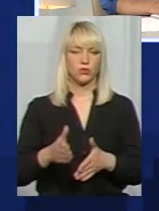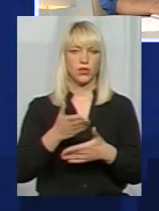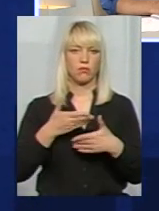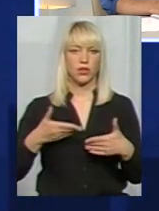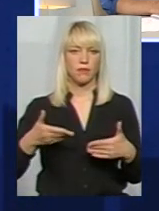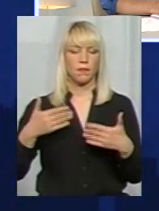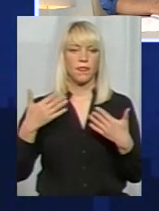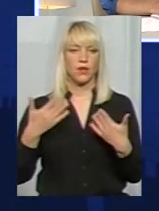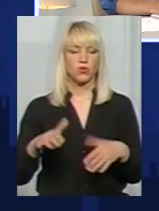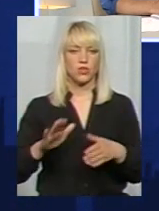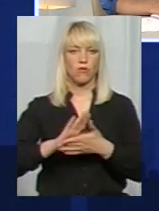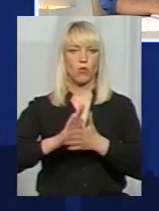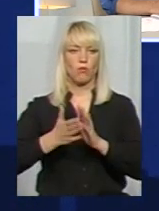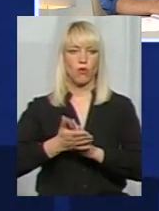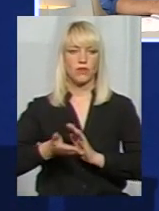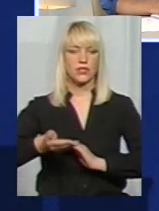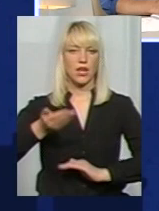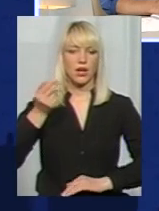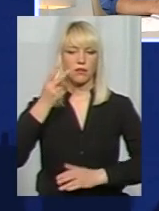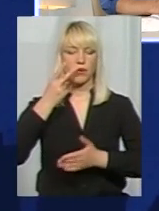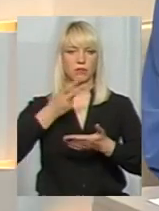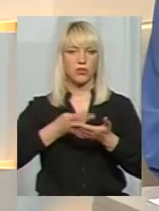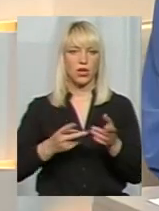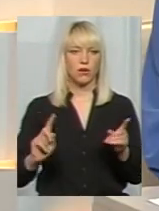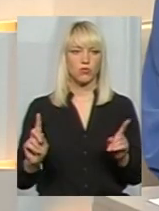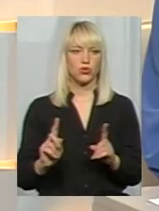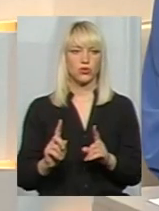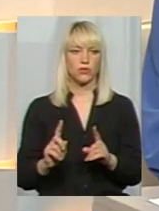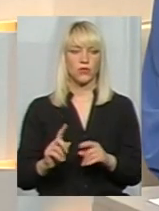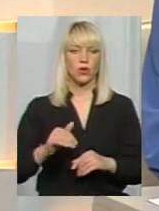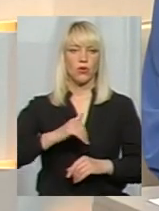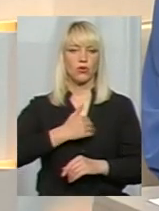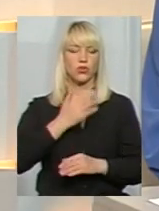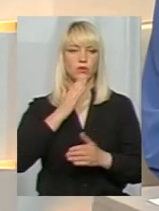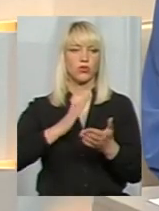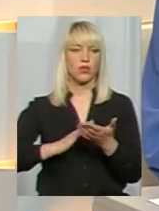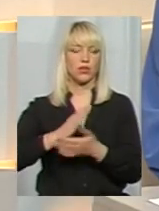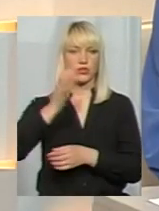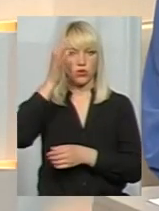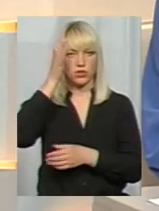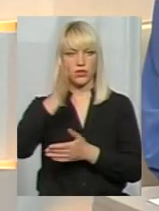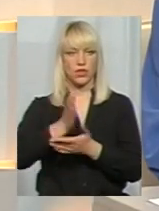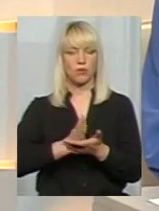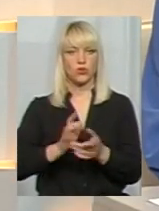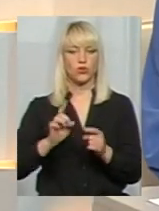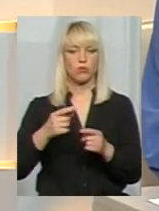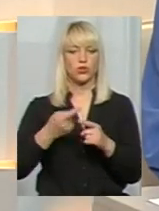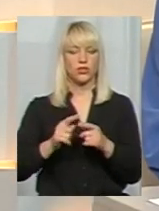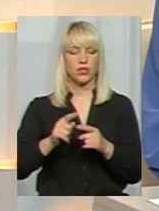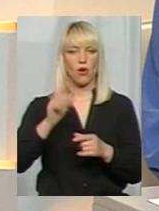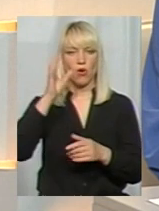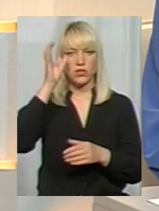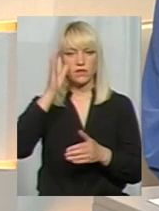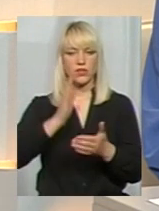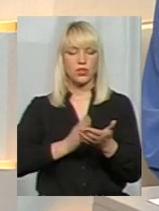Ми вже в умовах зарані передбачаємо, що хочемо якісних освітніх послуг, і тому ті освітні послуги